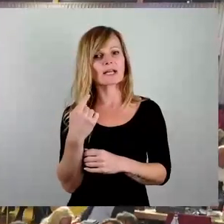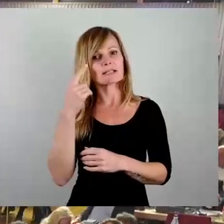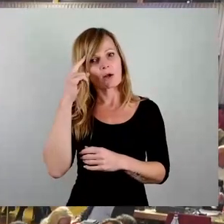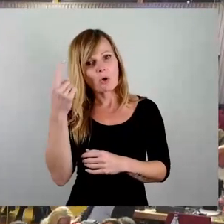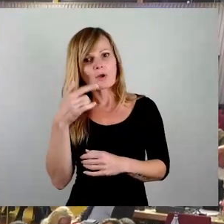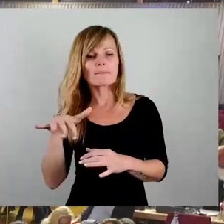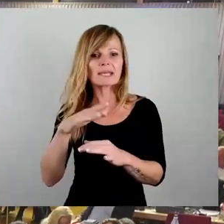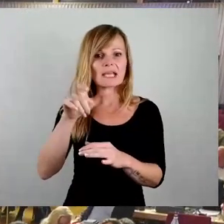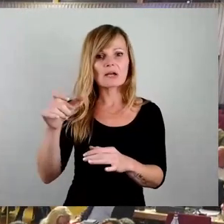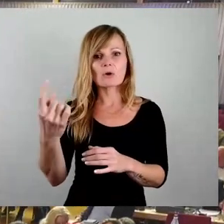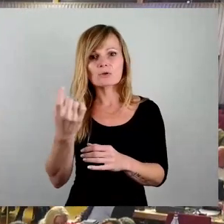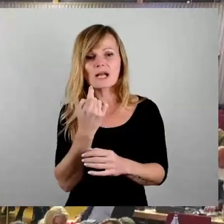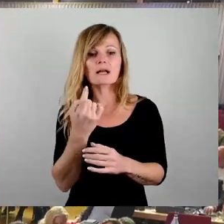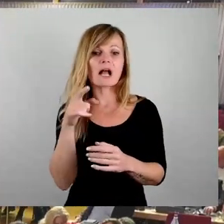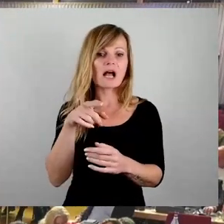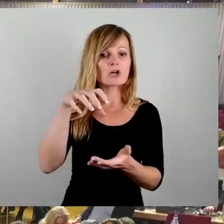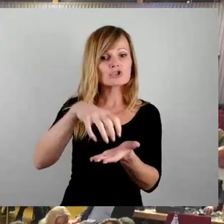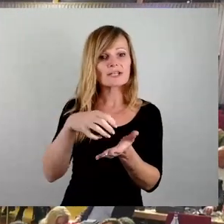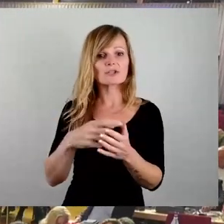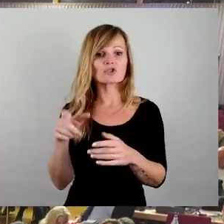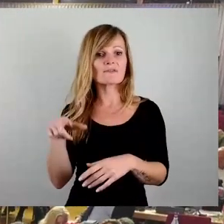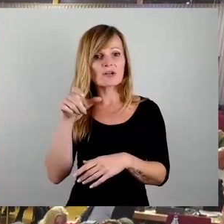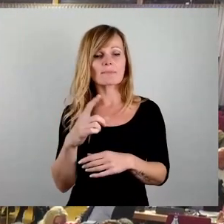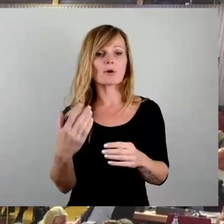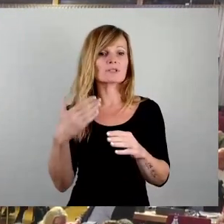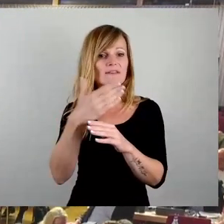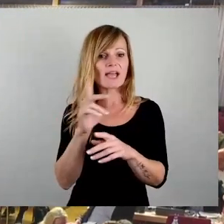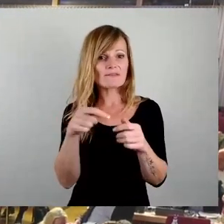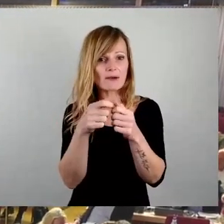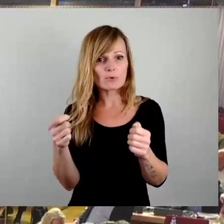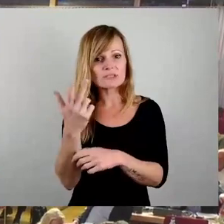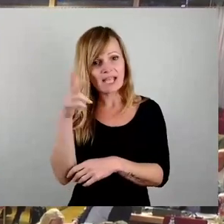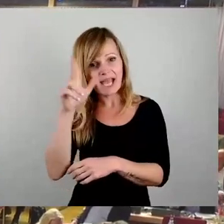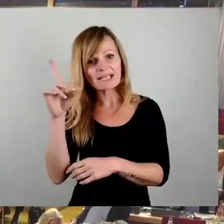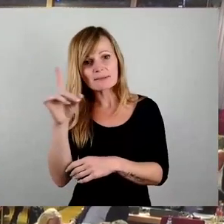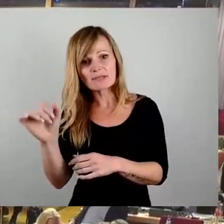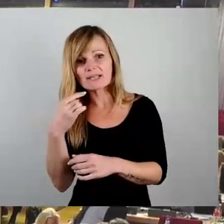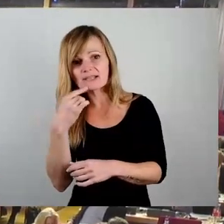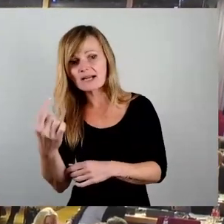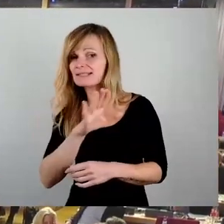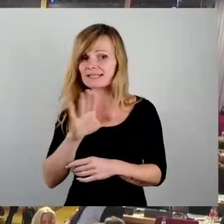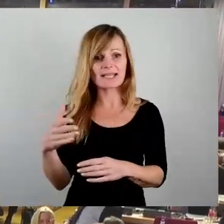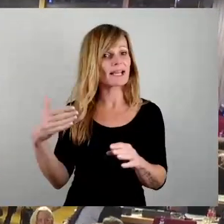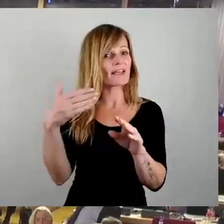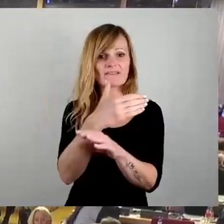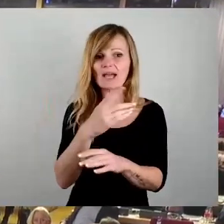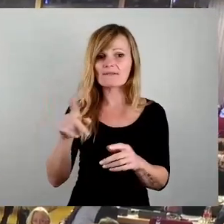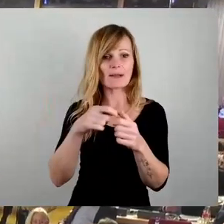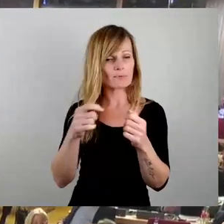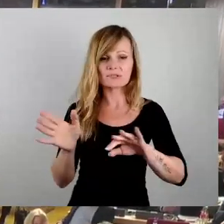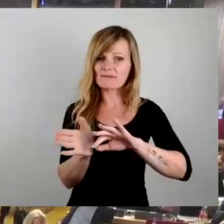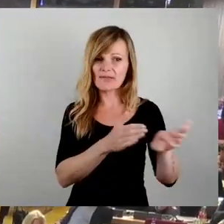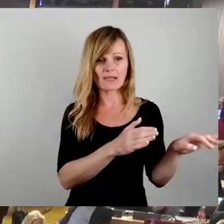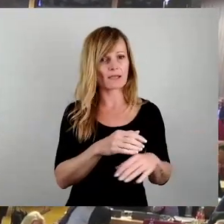städtische Firma. Und der Querverbund hat Herr Deppel gesagt, nein, der Querverbund ist weg. Er ist gedeckelt auf Ausschüttung der